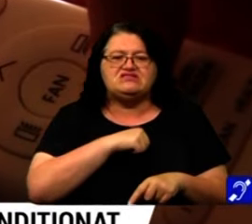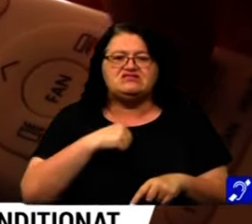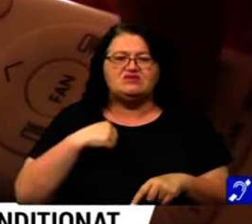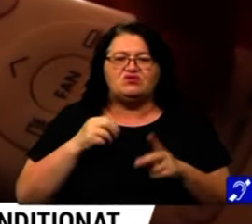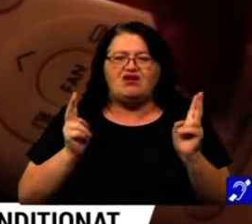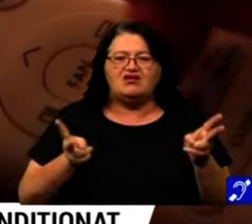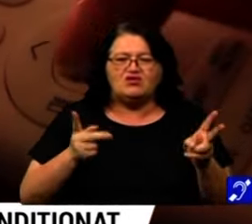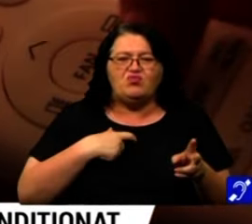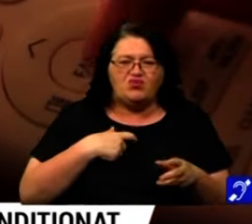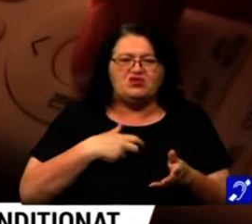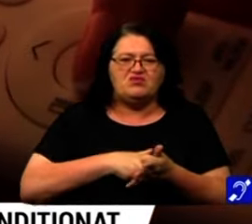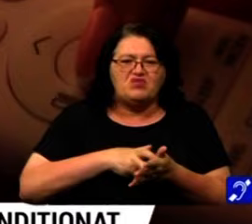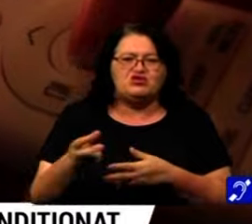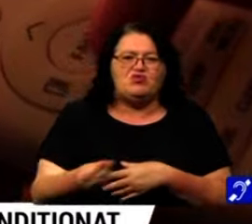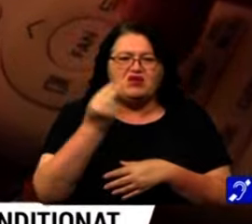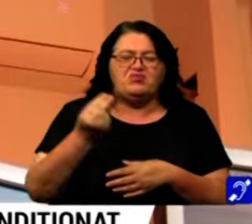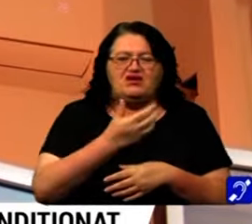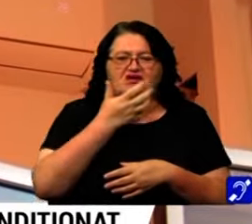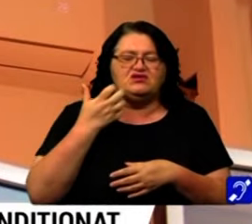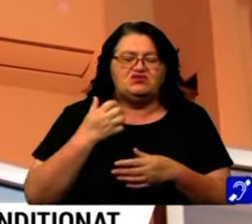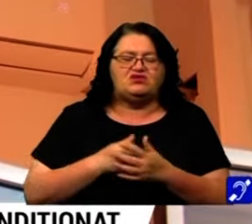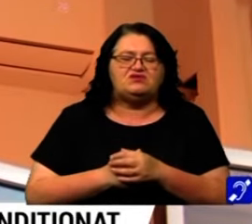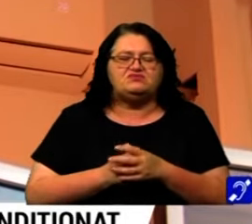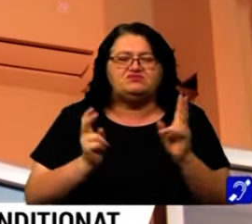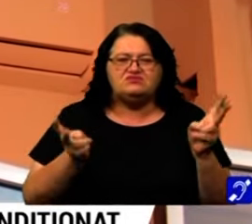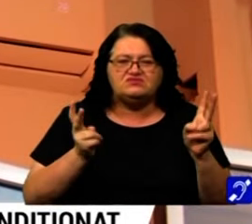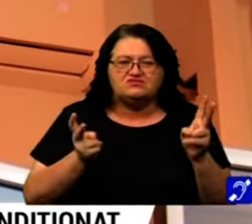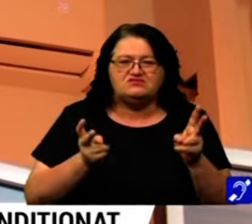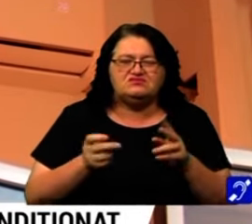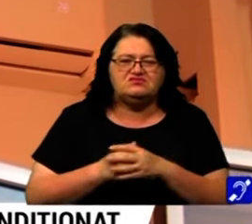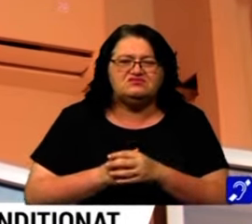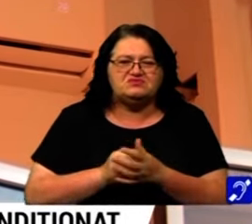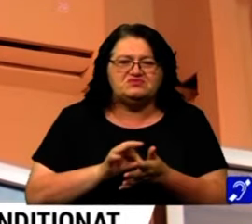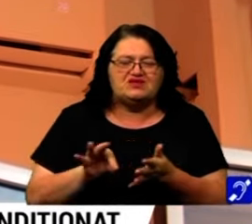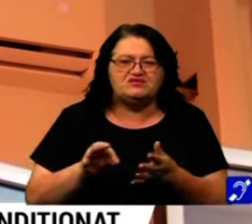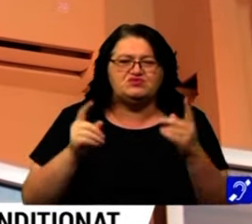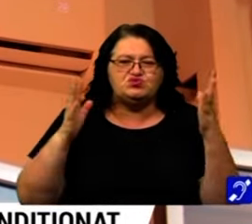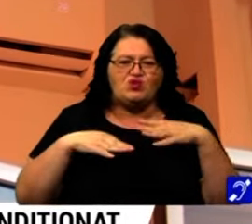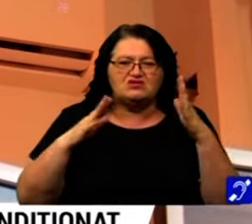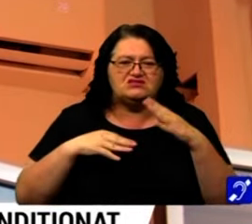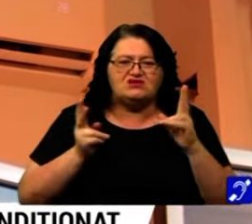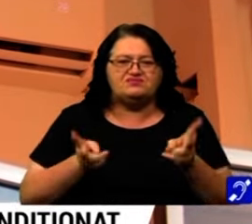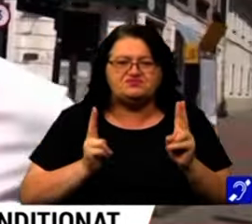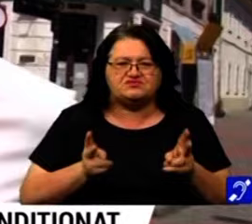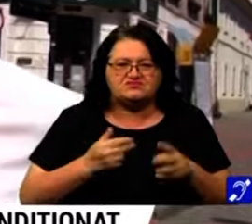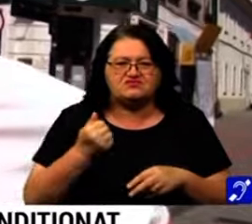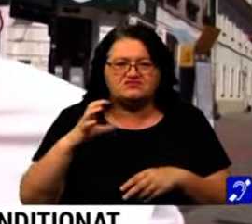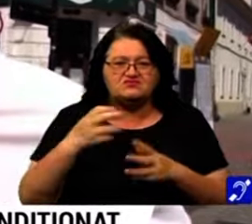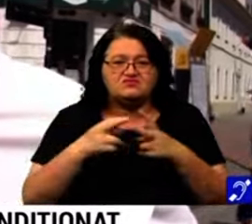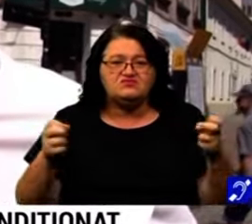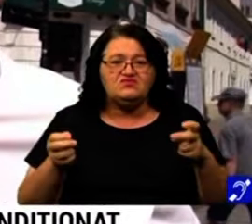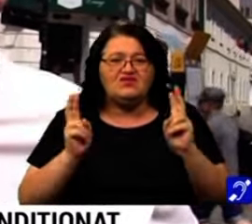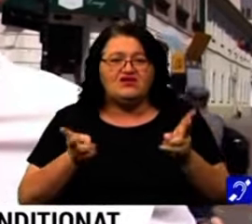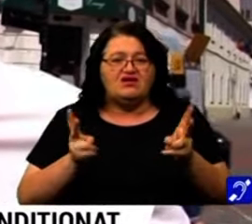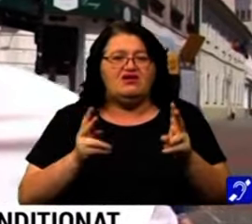mod prin care putem face fața acestui val de căldură îl reprezintă aerul condiționat. Toată ziua folosesc aerul condiționat, cred că fără un aer